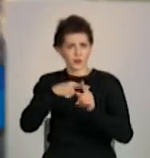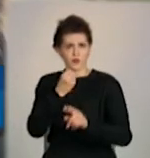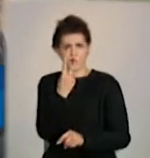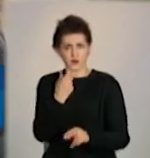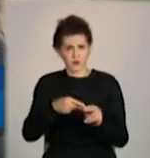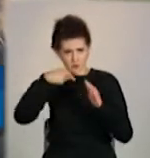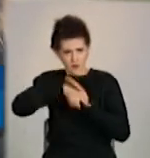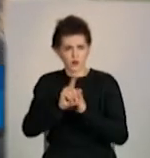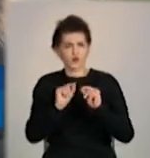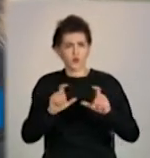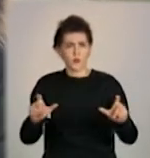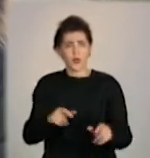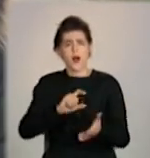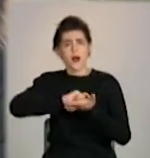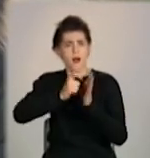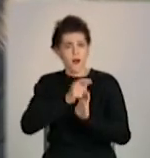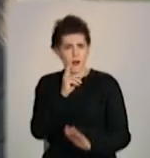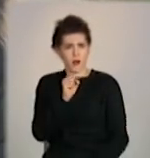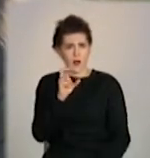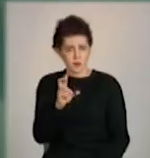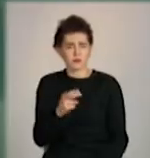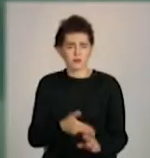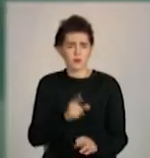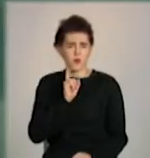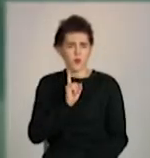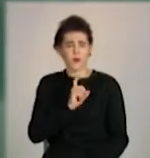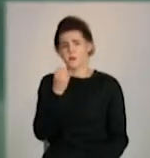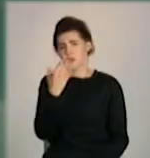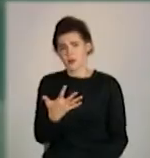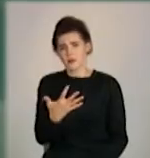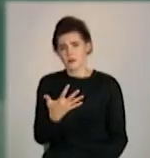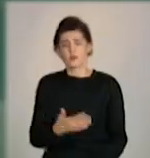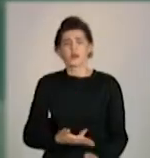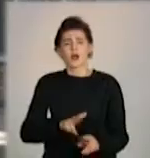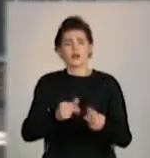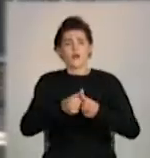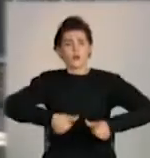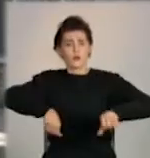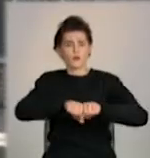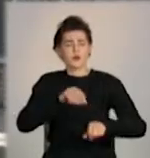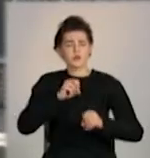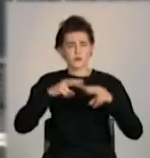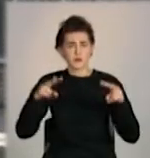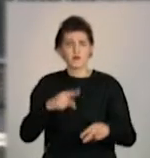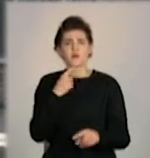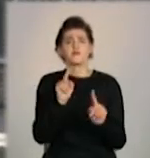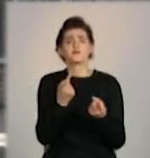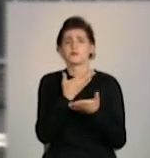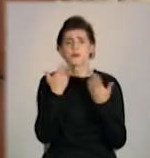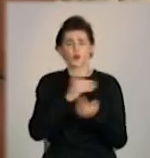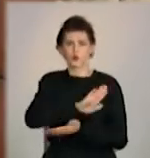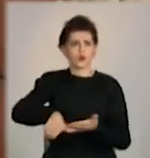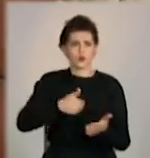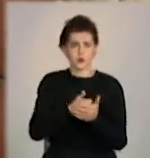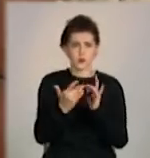В кабінеті поки що тримається 15. Тим часом у профільному відділі пояснюють, чому не запровадили дистанційне навчання.